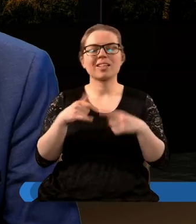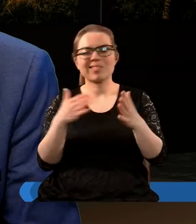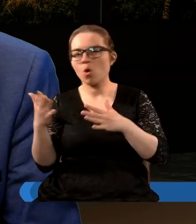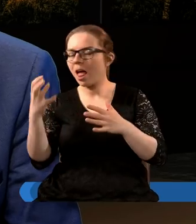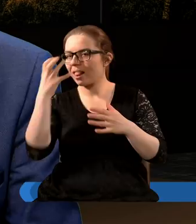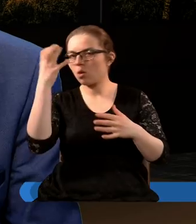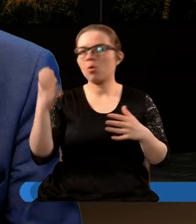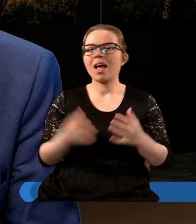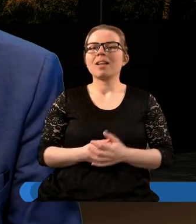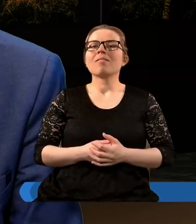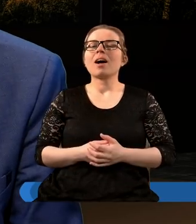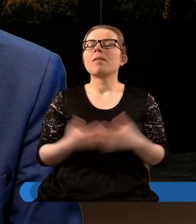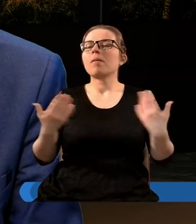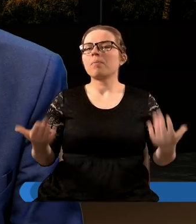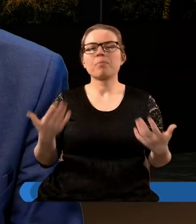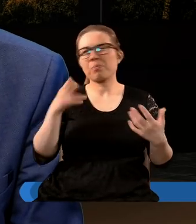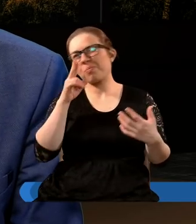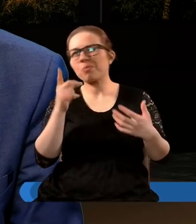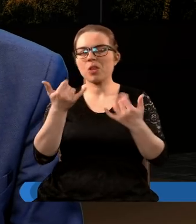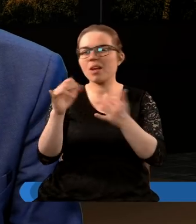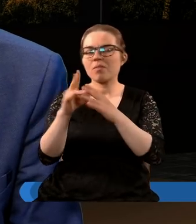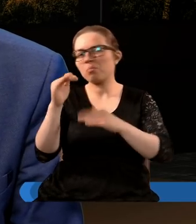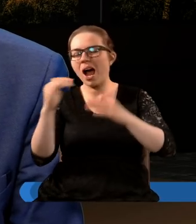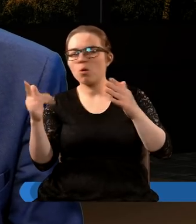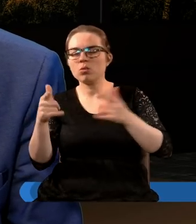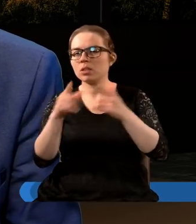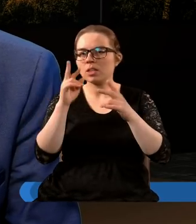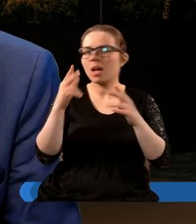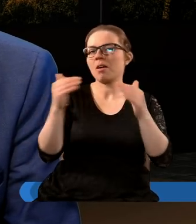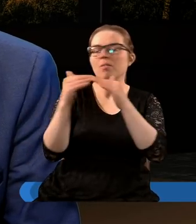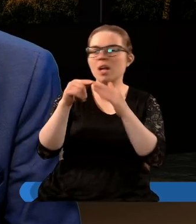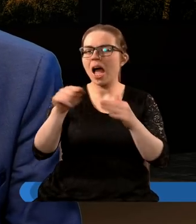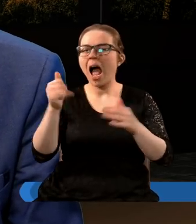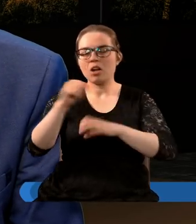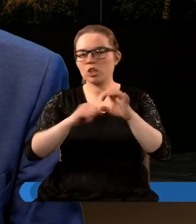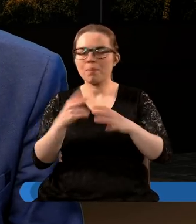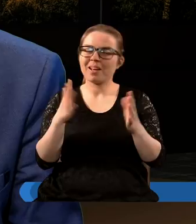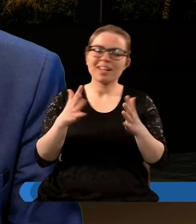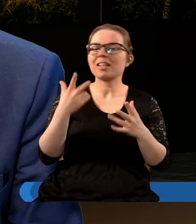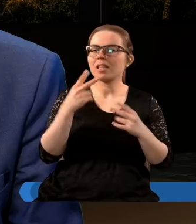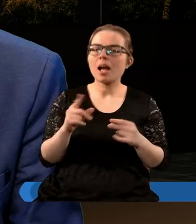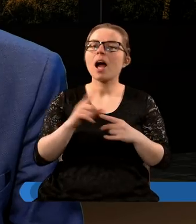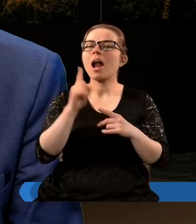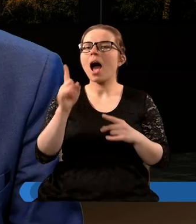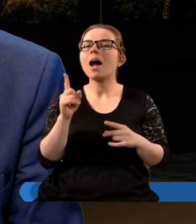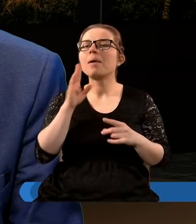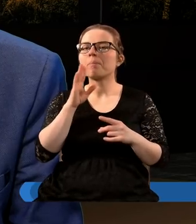królestwa. Więc nie kojarzyłbym tych pagórków z Rzymem jako takim, ile